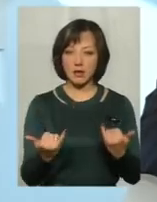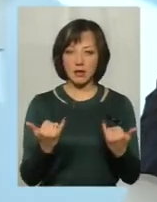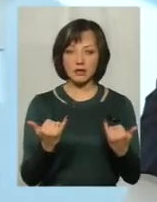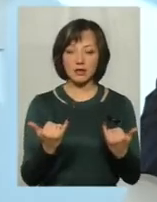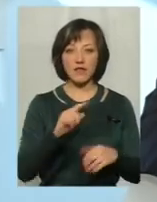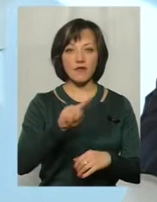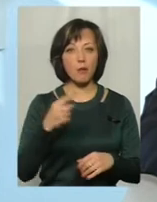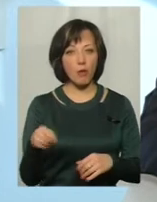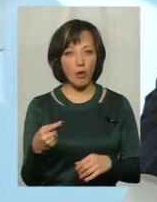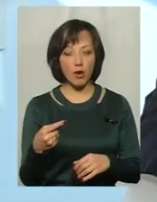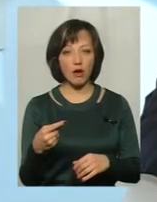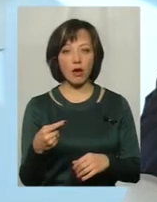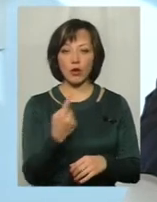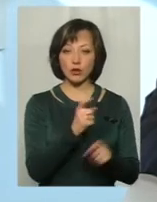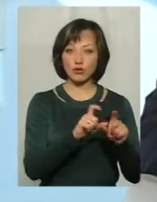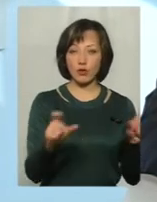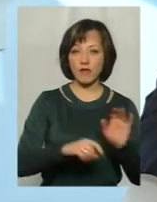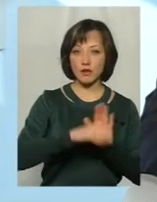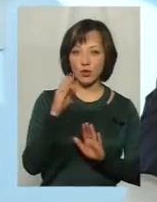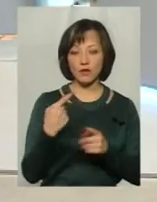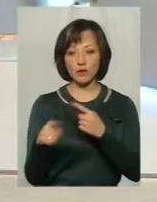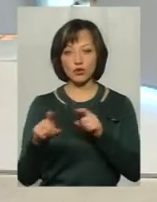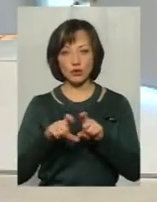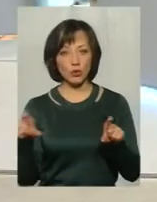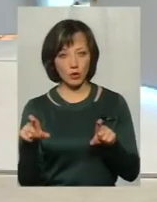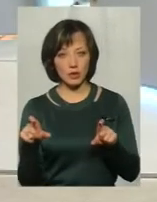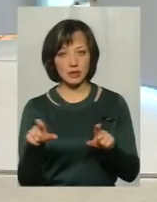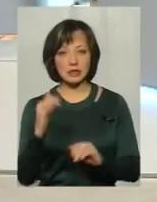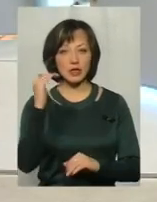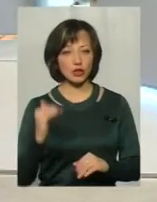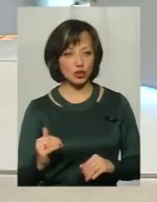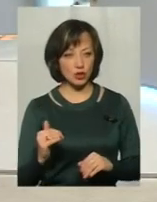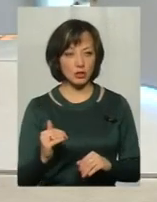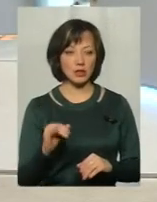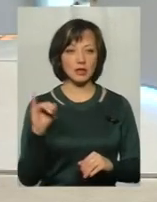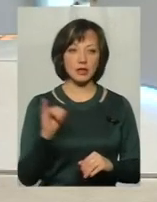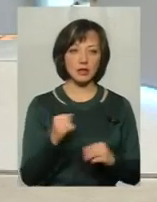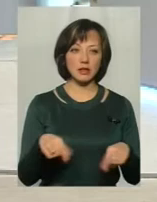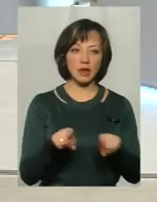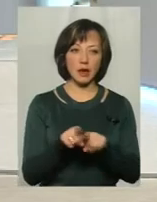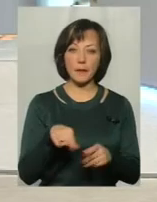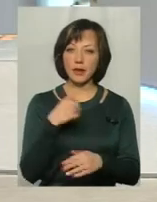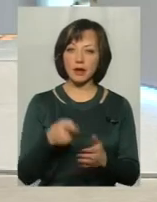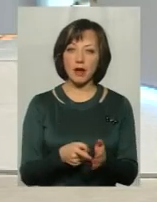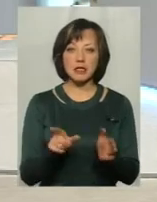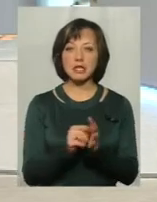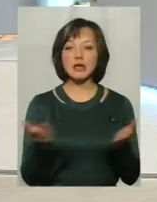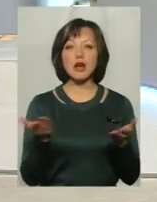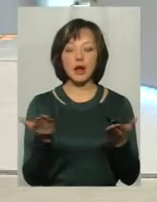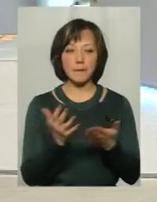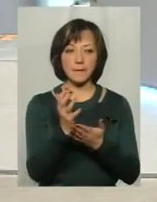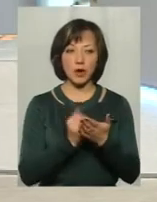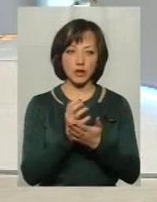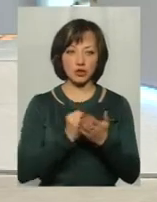вимоги в одних школах високі, в інших занижені. І от таке питання, з яким же все ж таки